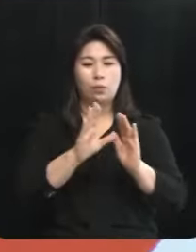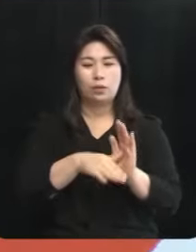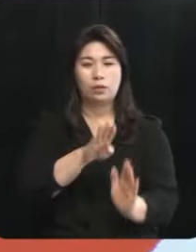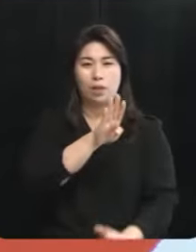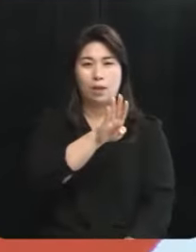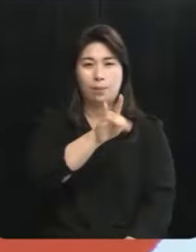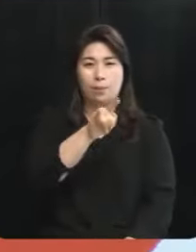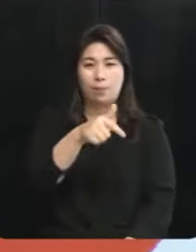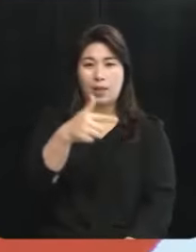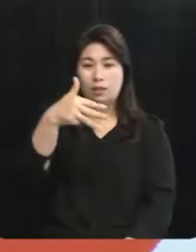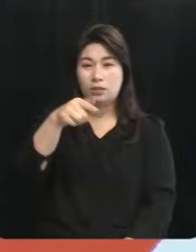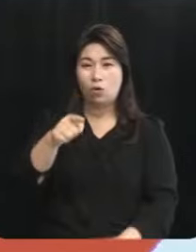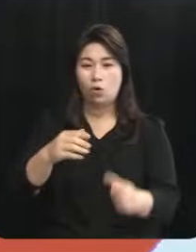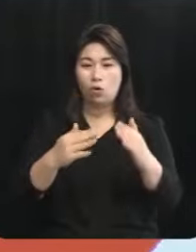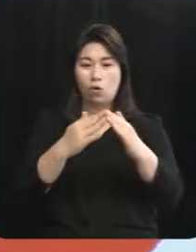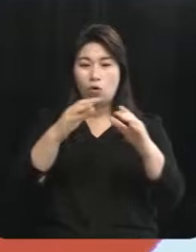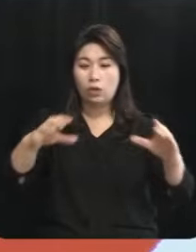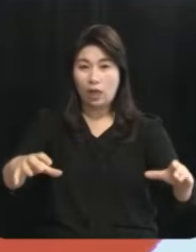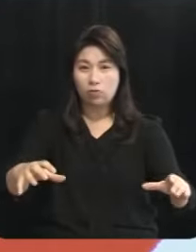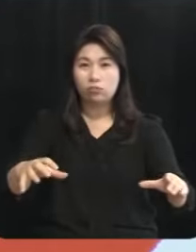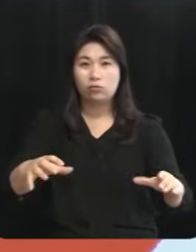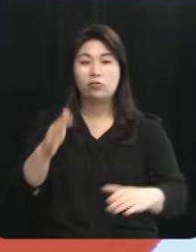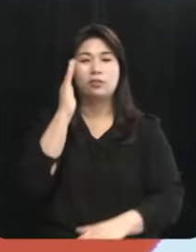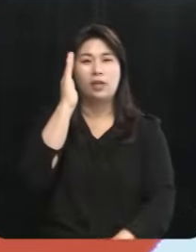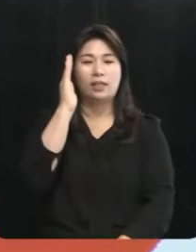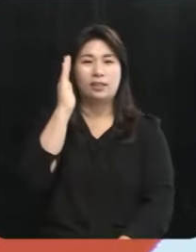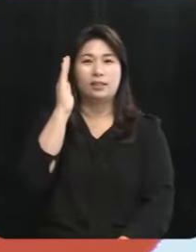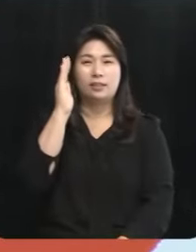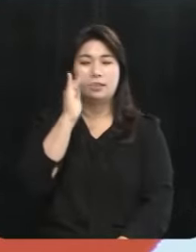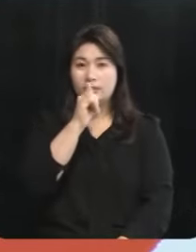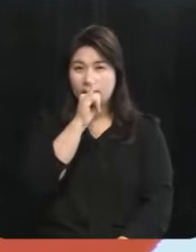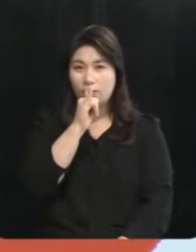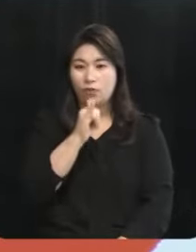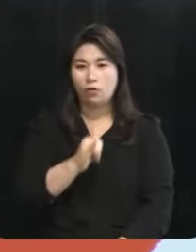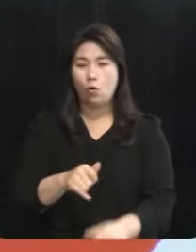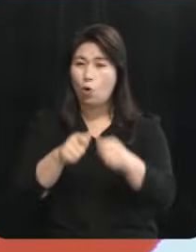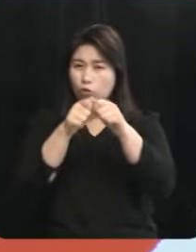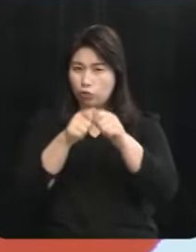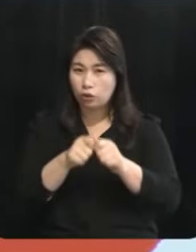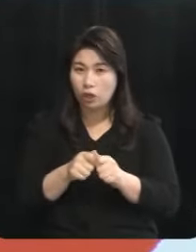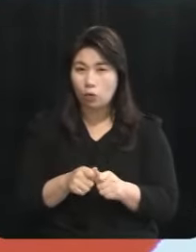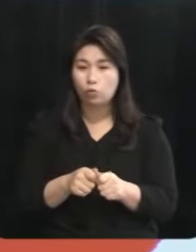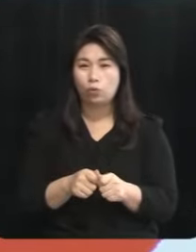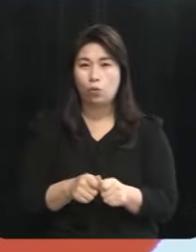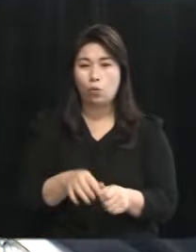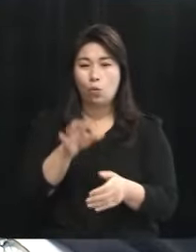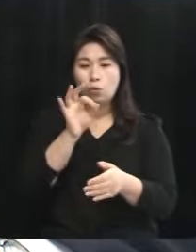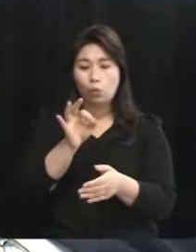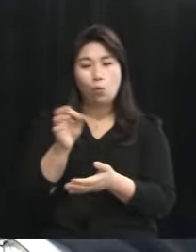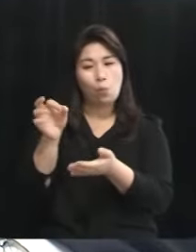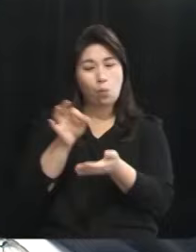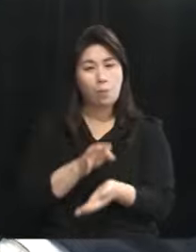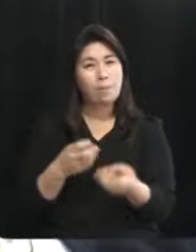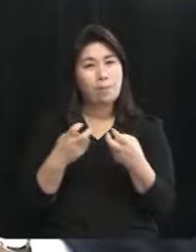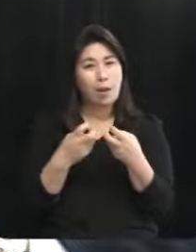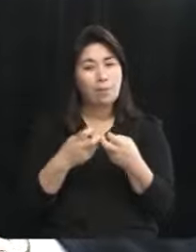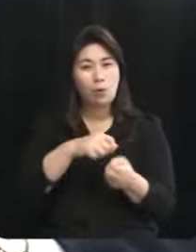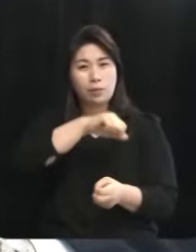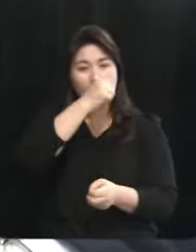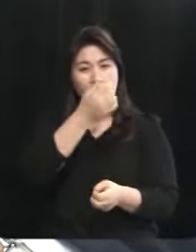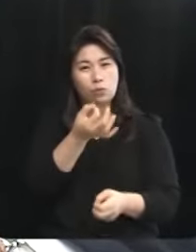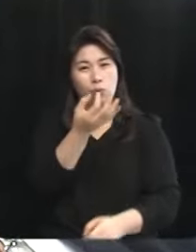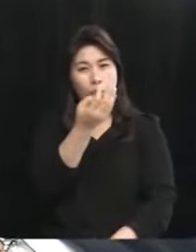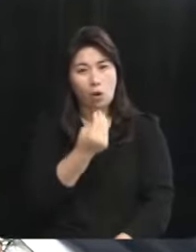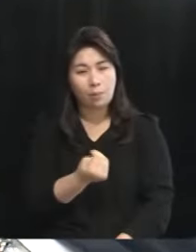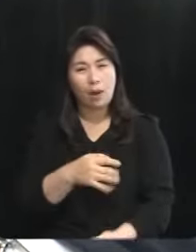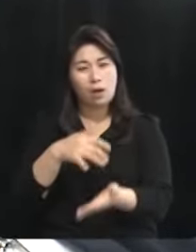말씀하시는데요 벤처타운에 대해서 구체적으로 재원 조달 방안이나 예산 규모 수용 인원